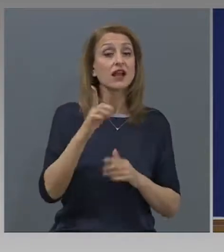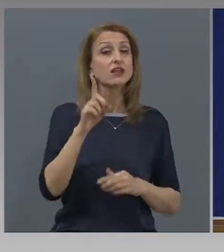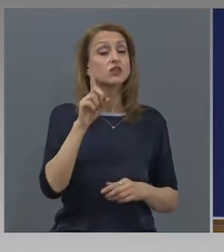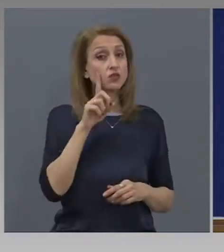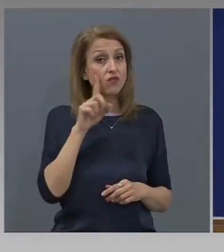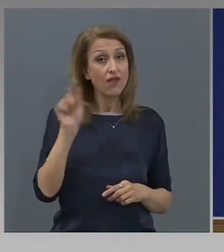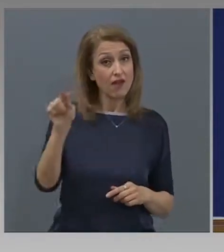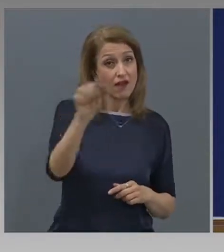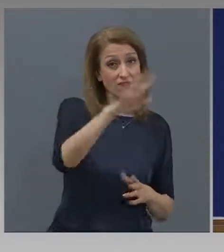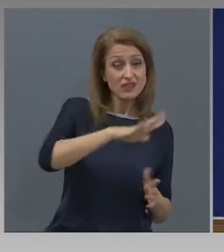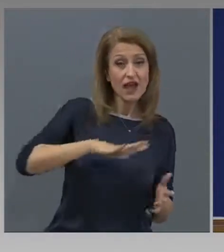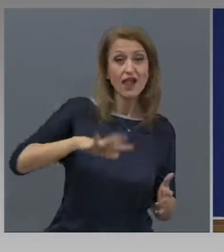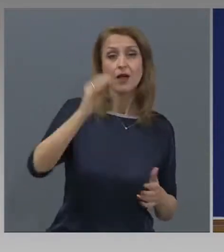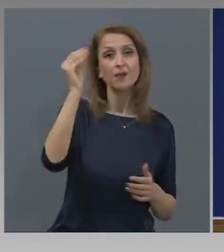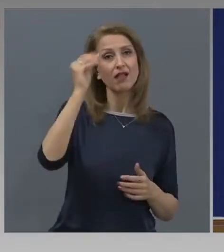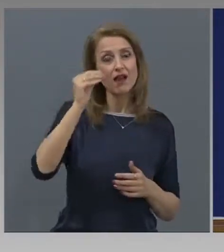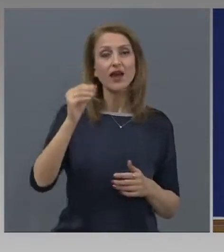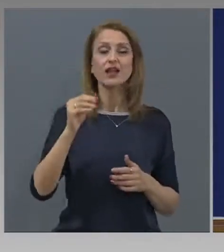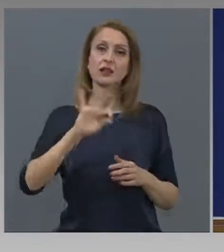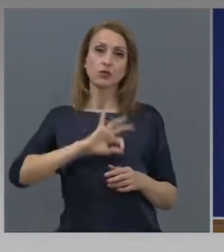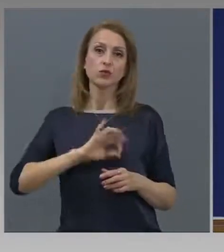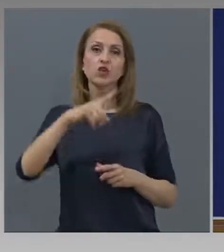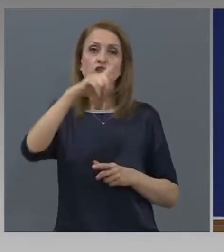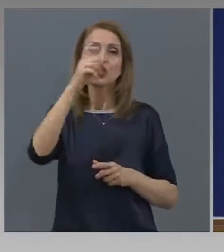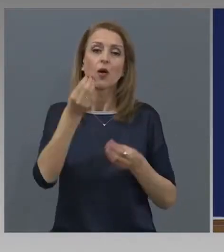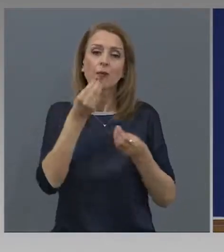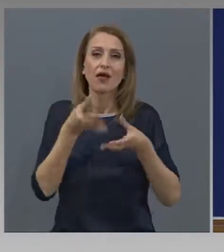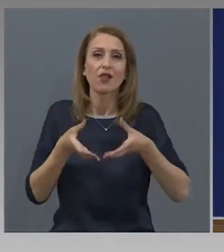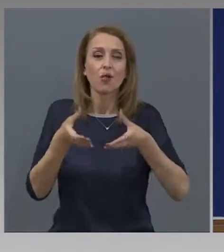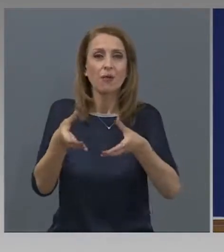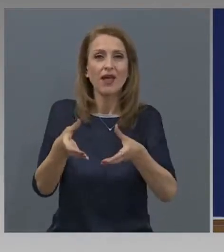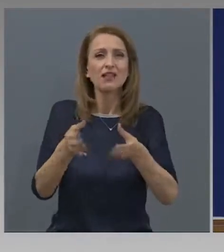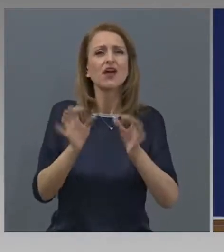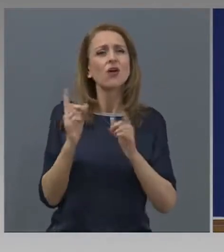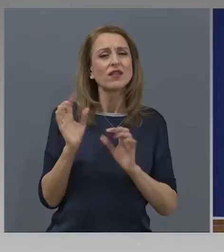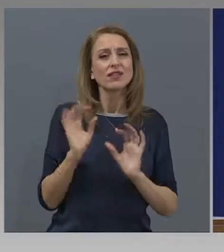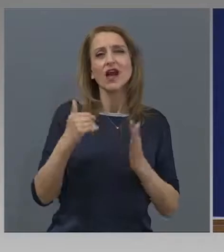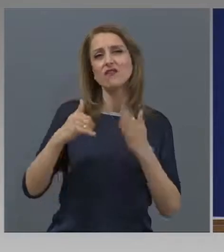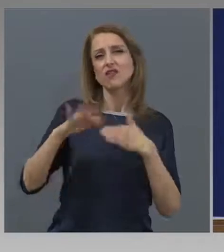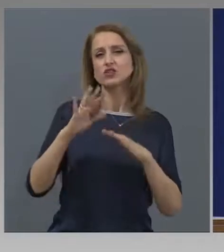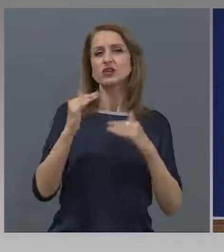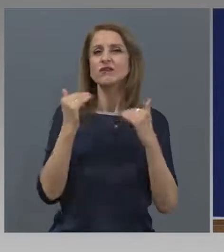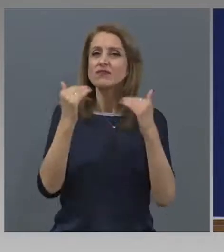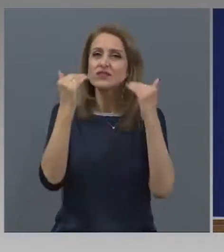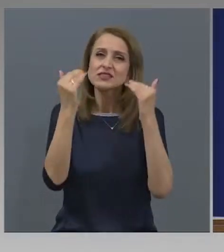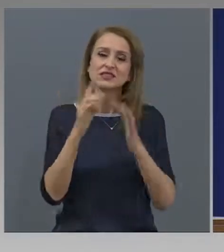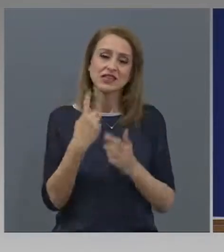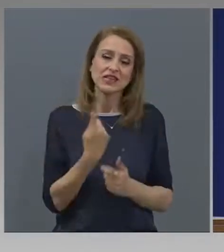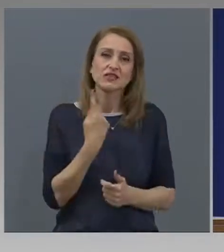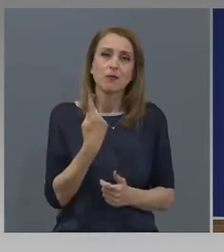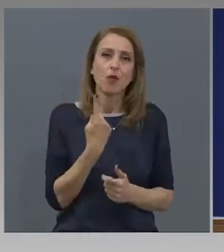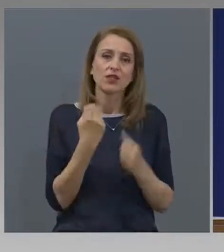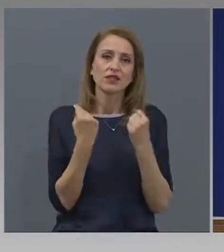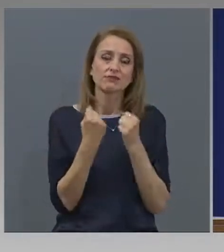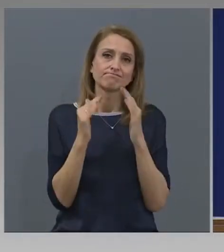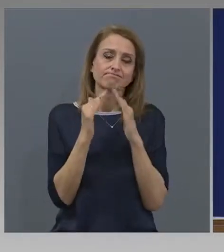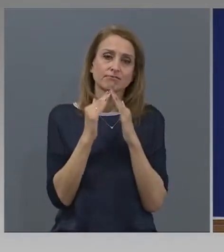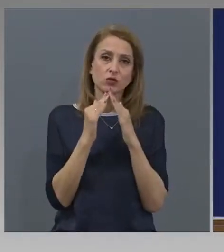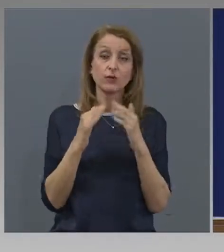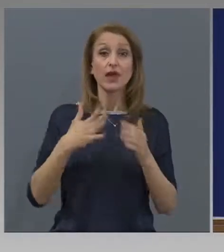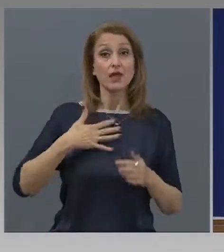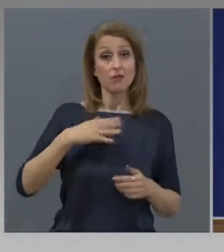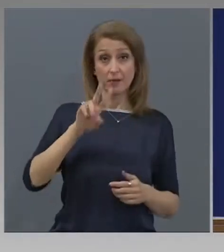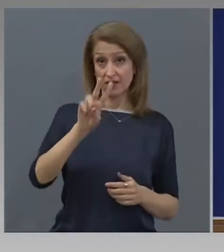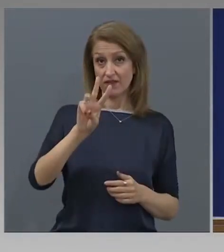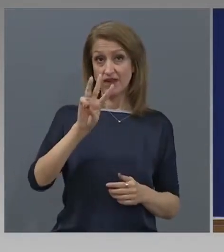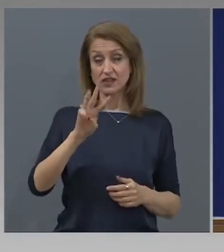Топъл обяд. Това са предимно възрастни хора и самотно живеещи хора. Като към момента, към днешна дата, имаме 23 общини,